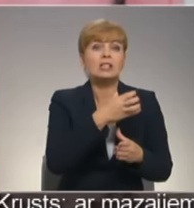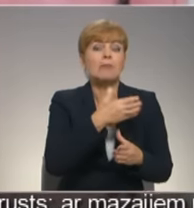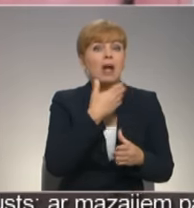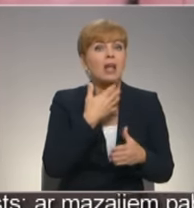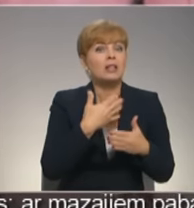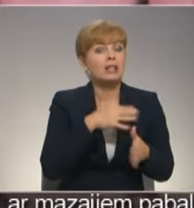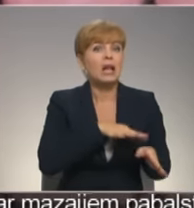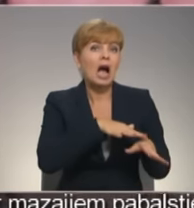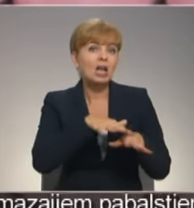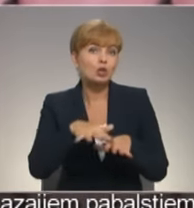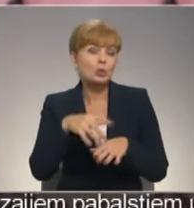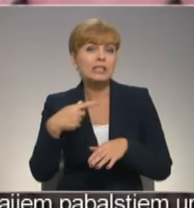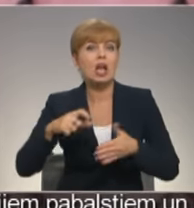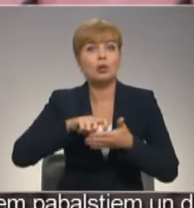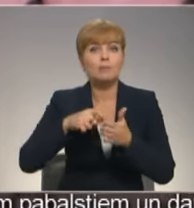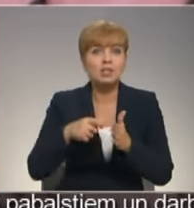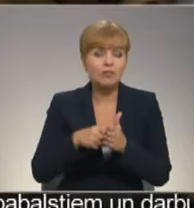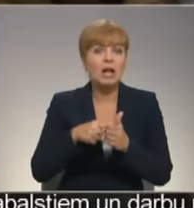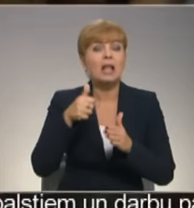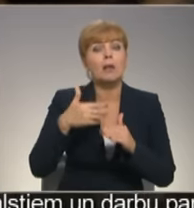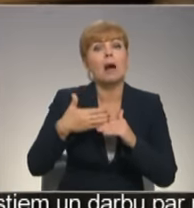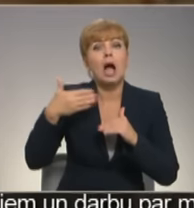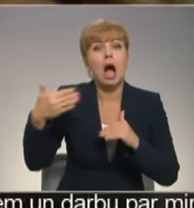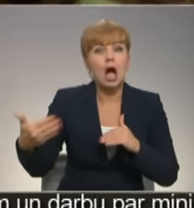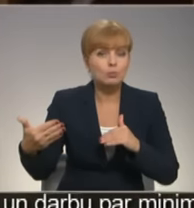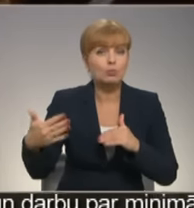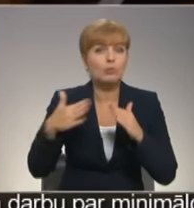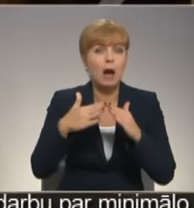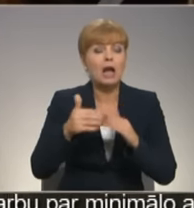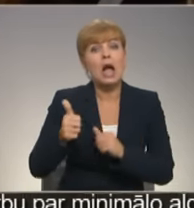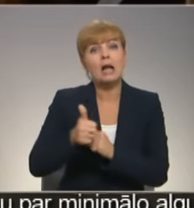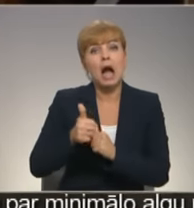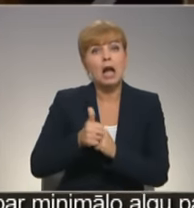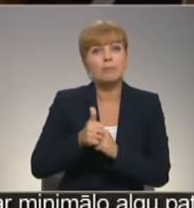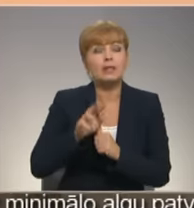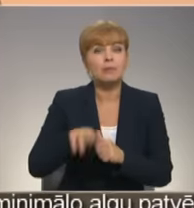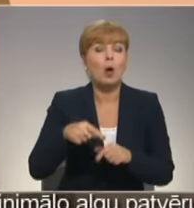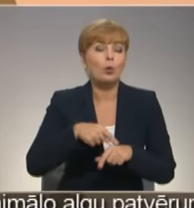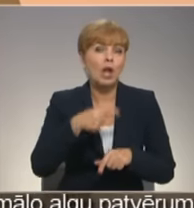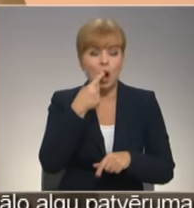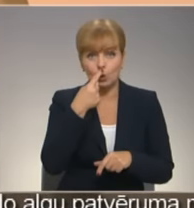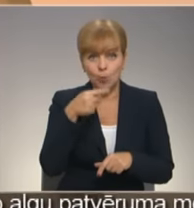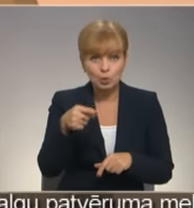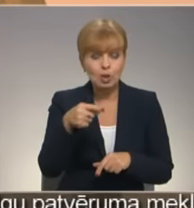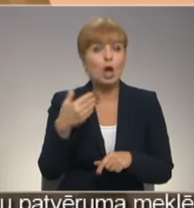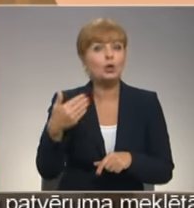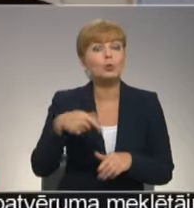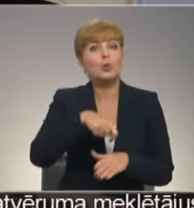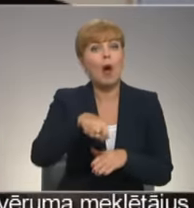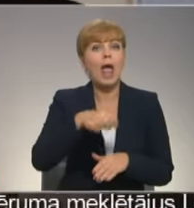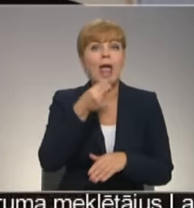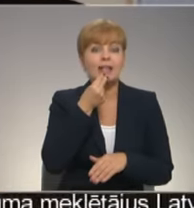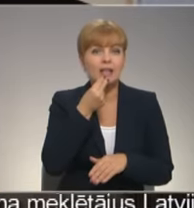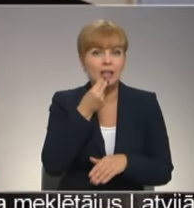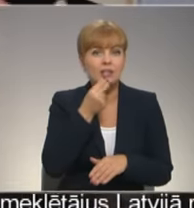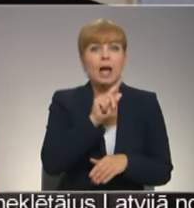dzīvokļiem. Nosūcēja labāk izvadīt ārpusmājas, lai kaimiņam nav jāestu jūsu ēdienkārte uzsver eksperti. Pirmais